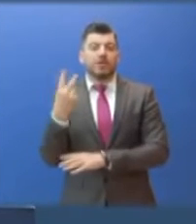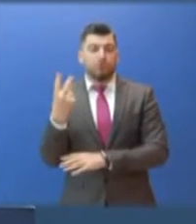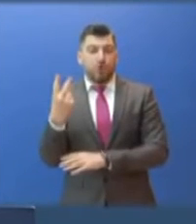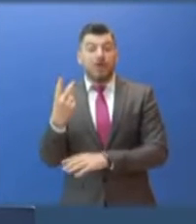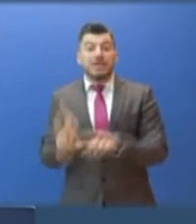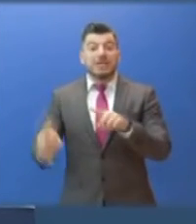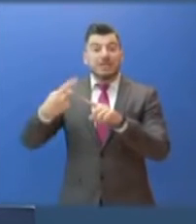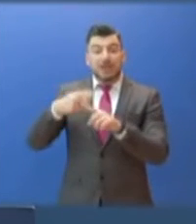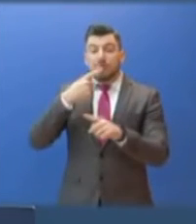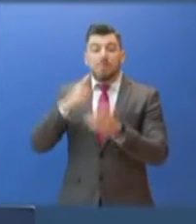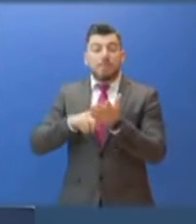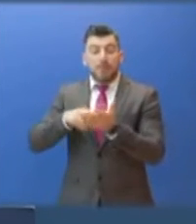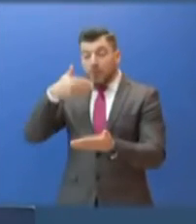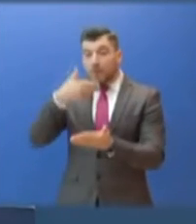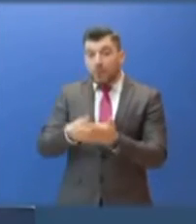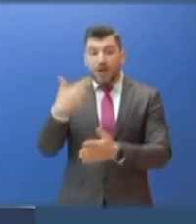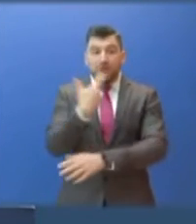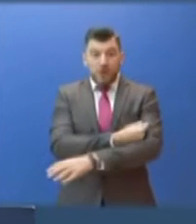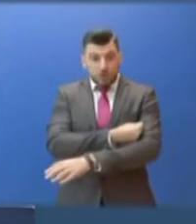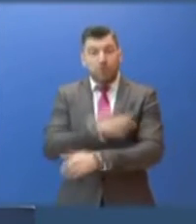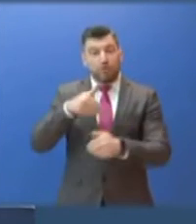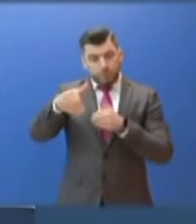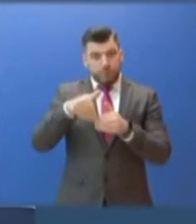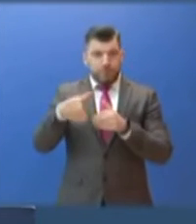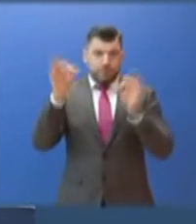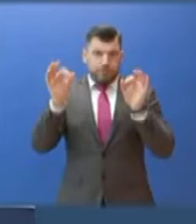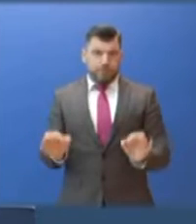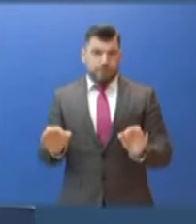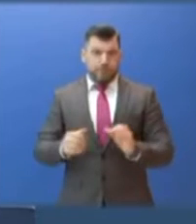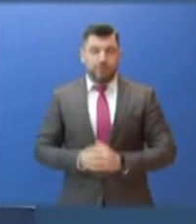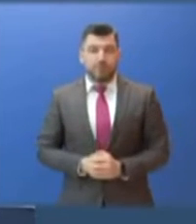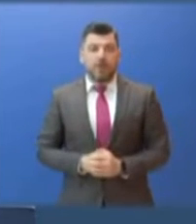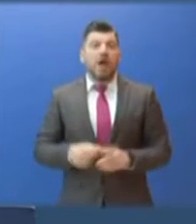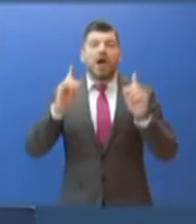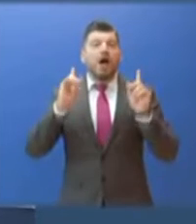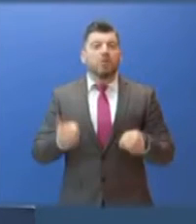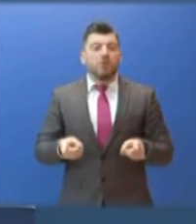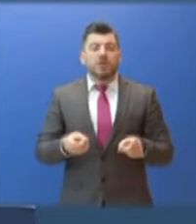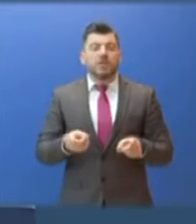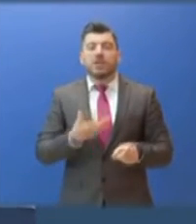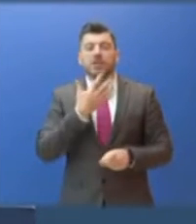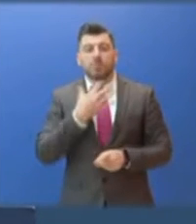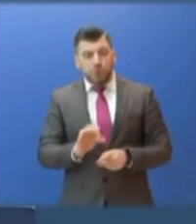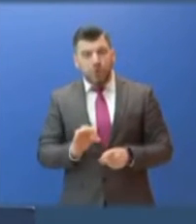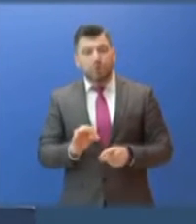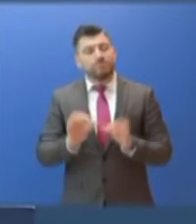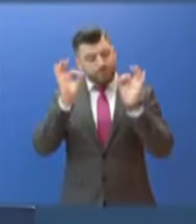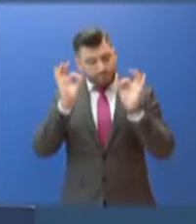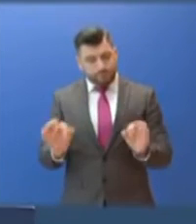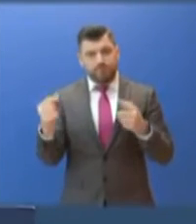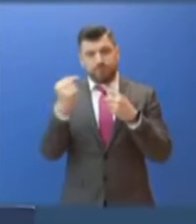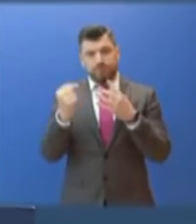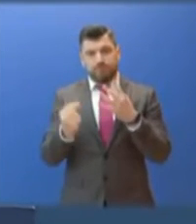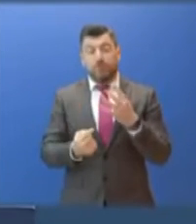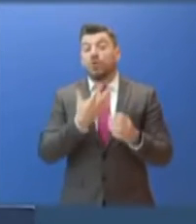ολοκληρώσουν τον εμβολιασμό τους στον προβλεπόμενο χρόνο. Η απόφαση αυτή, όπως είναι γνωστό, λήθηκε για πολύ συγκεκριμένους λόγους. Πρώτον,